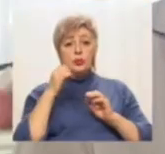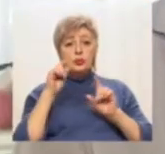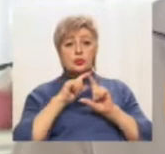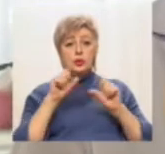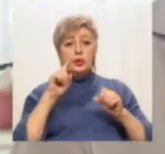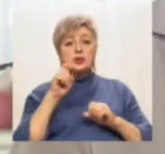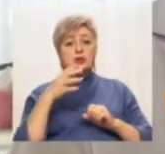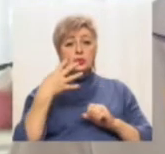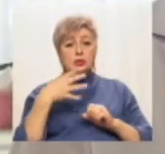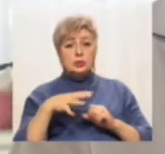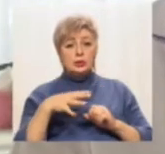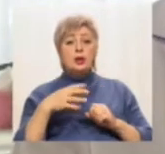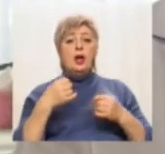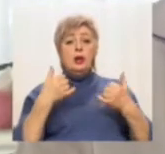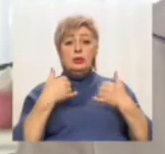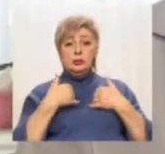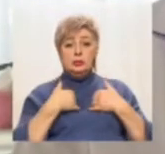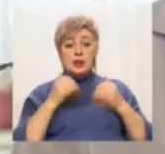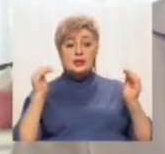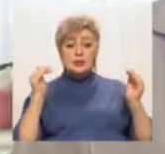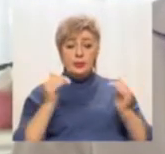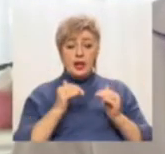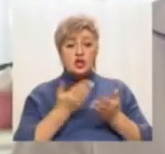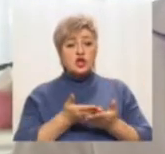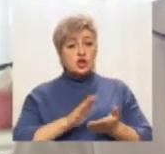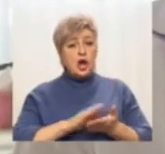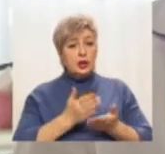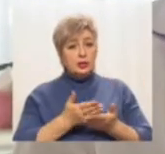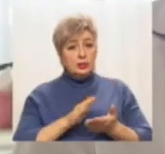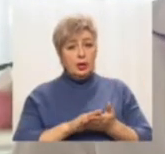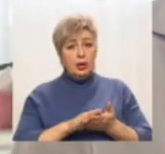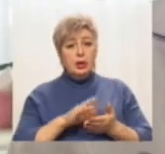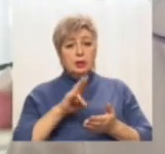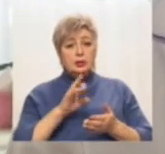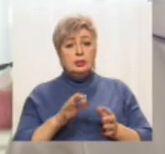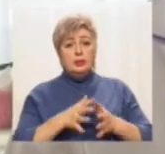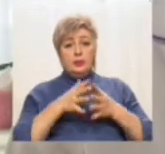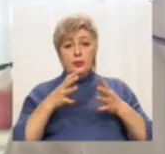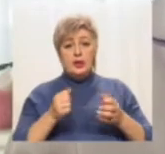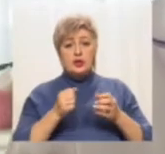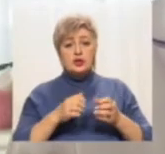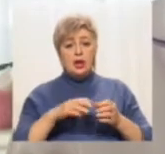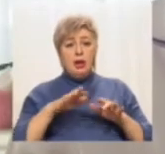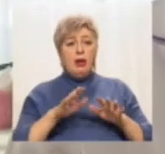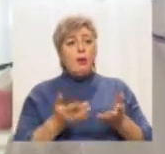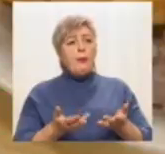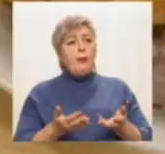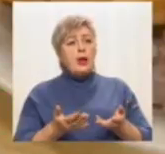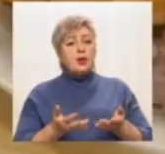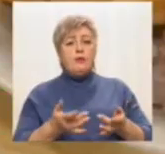Зараз у нас менше жареного, але більше духового, парового.